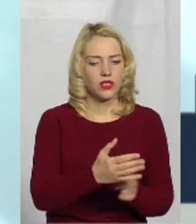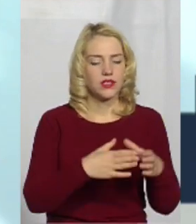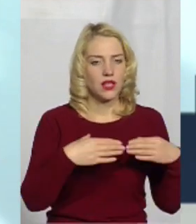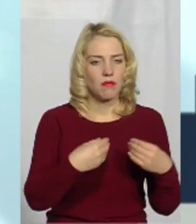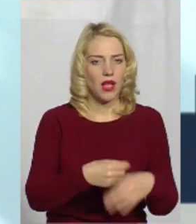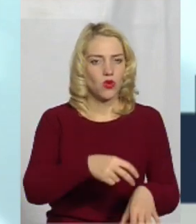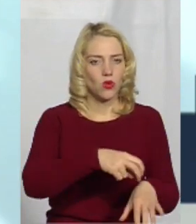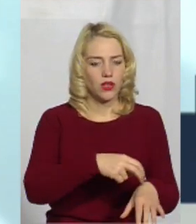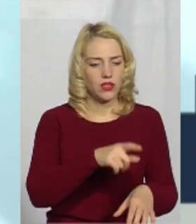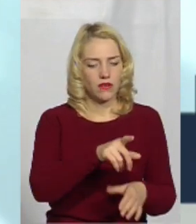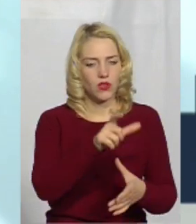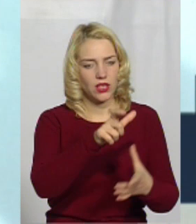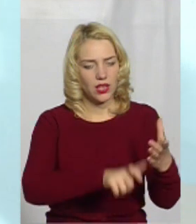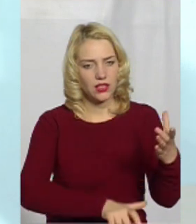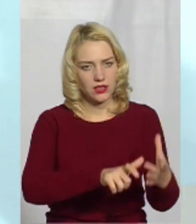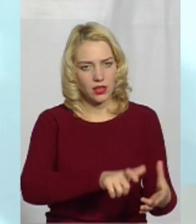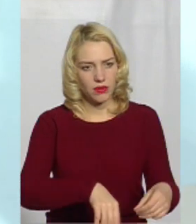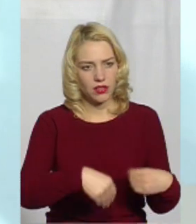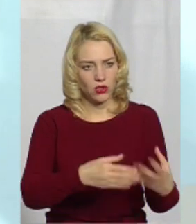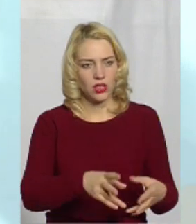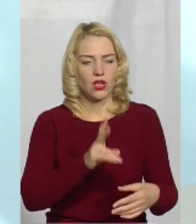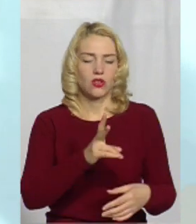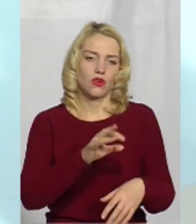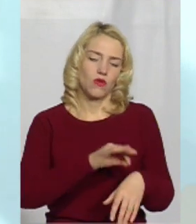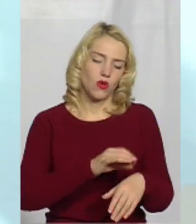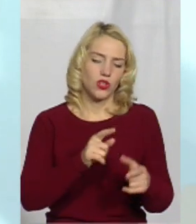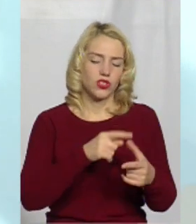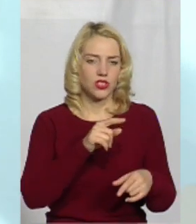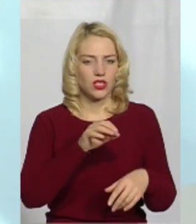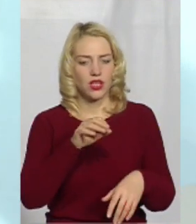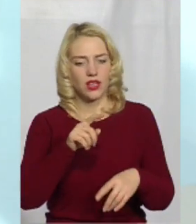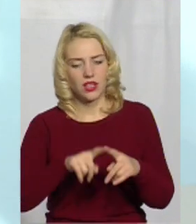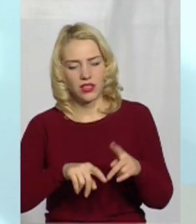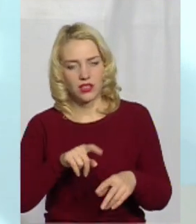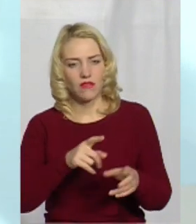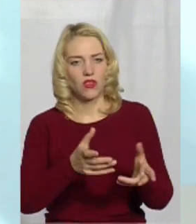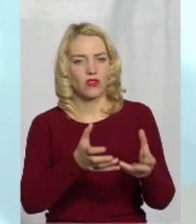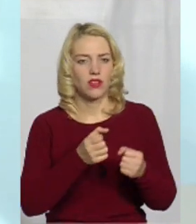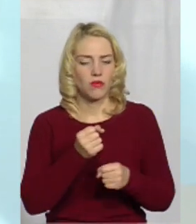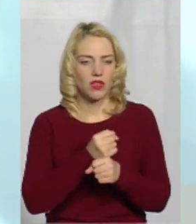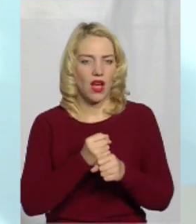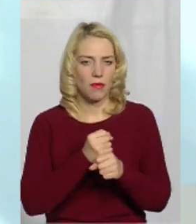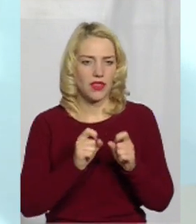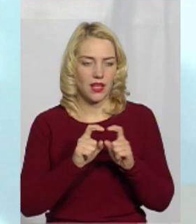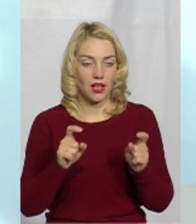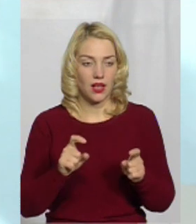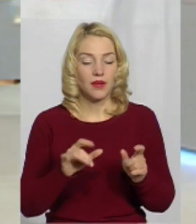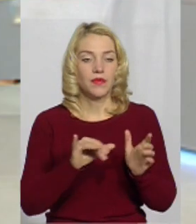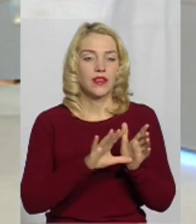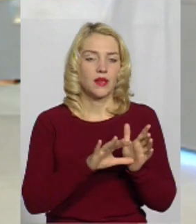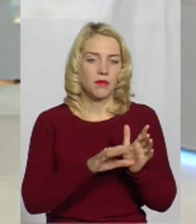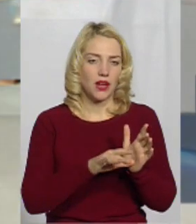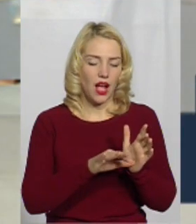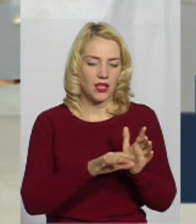рецепти. Рідні хворі, якщо може, чи рідні хворі отримують це в аптеці. Ну, і бригада паліативної